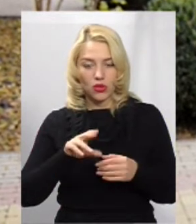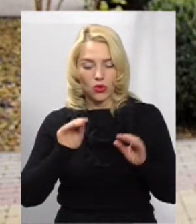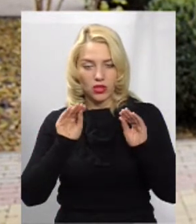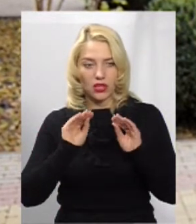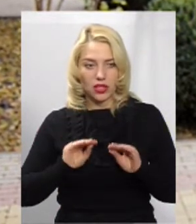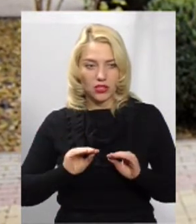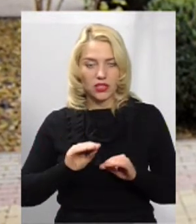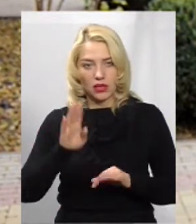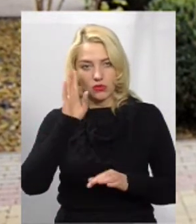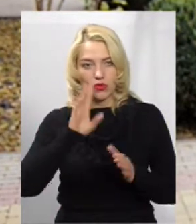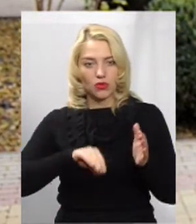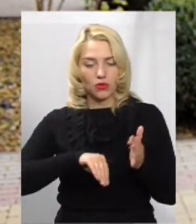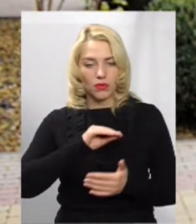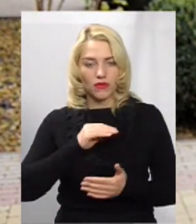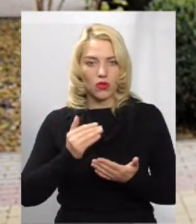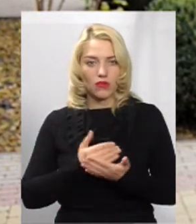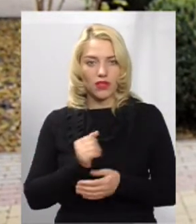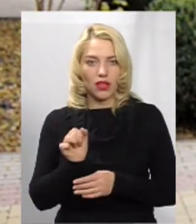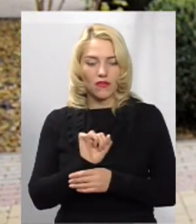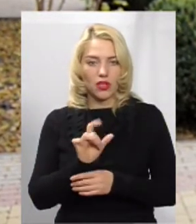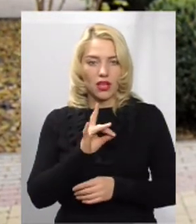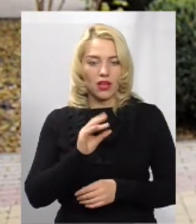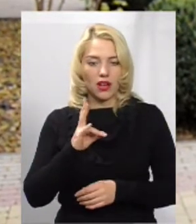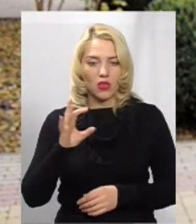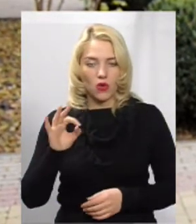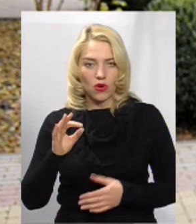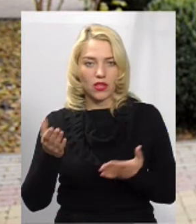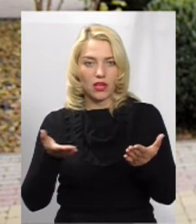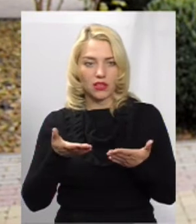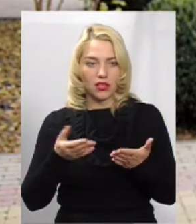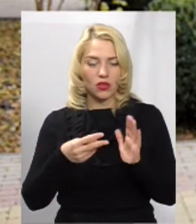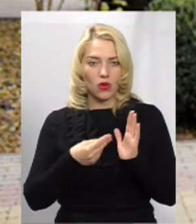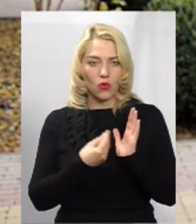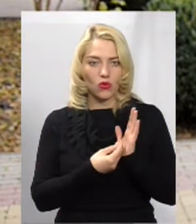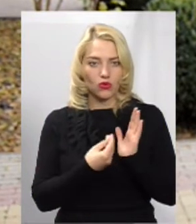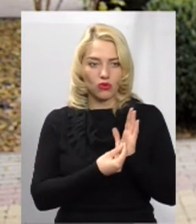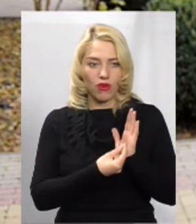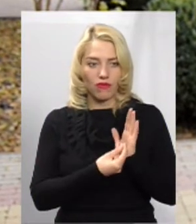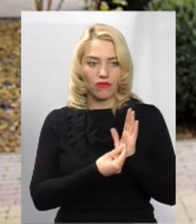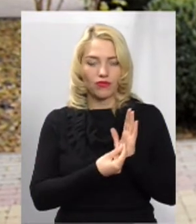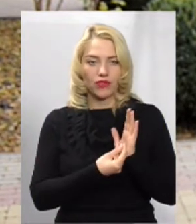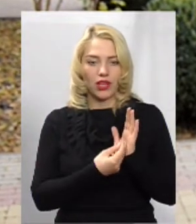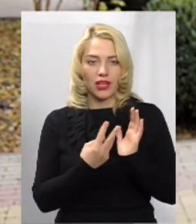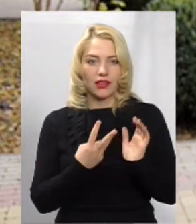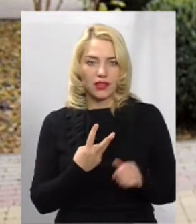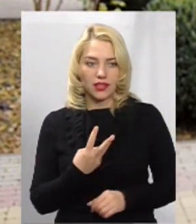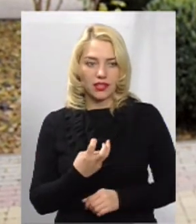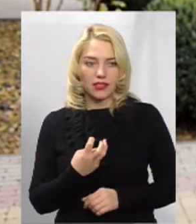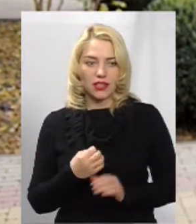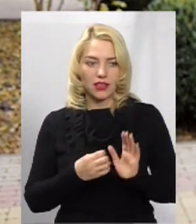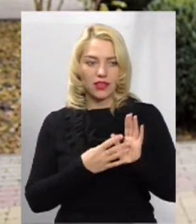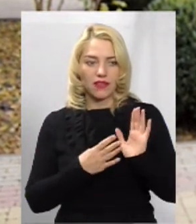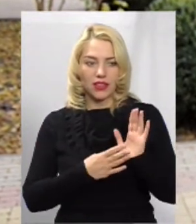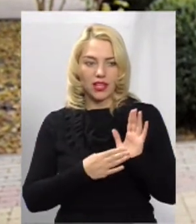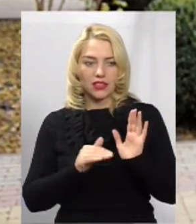передбавмо новий автомобіль Рено Сандеро, який коштував близько 319 тисяч гривень.